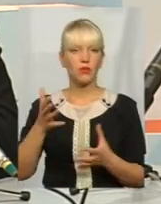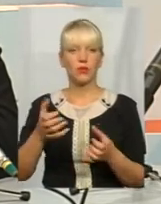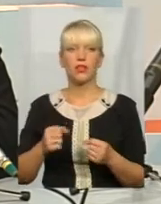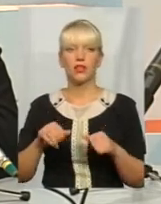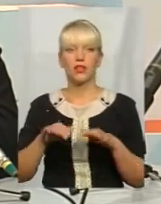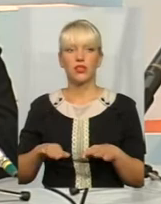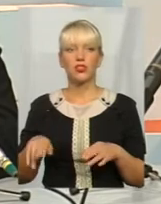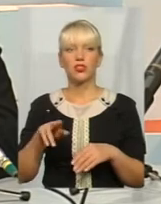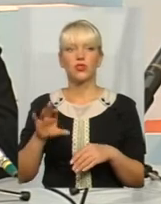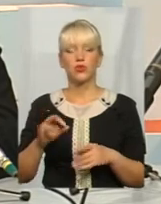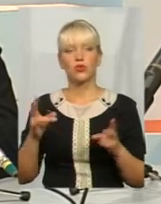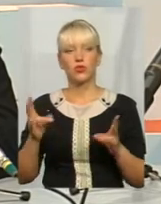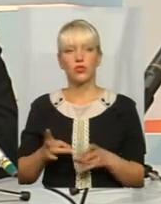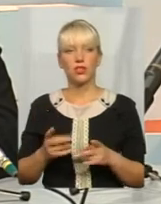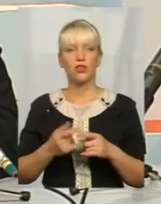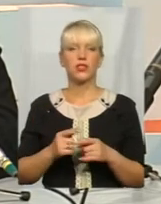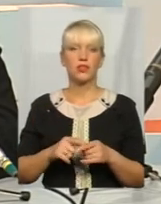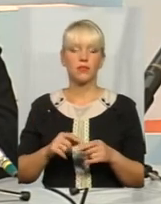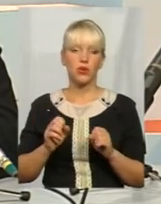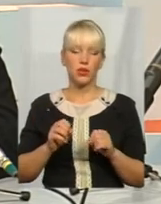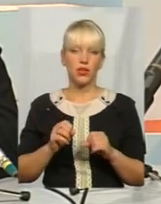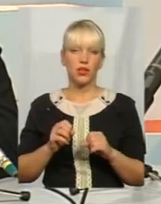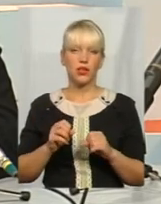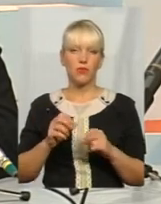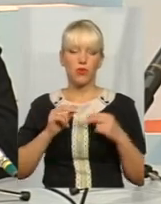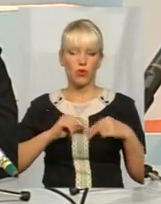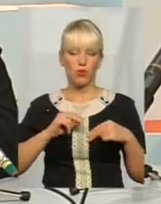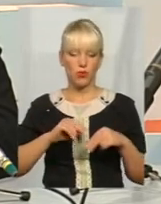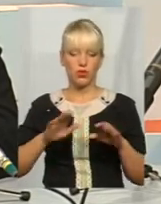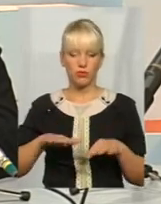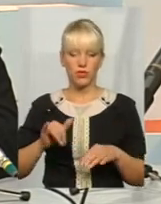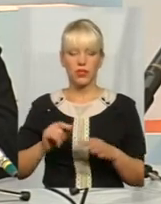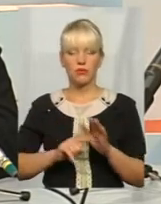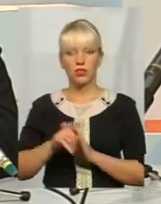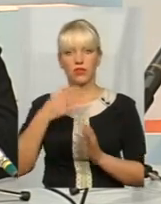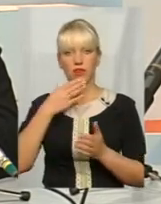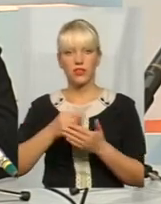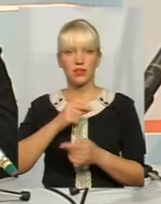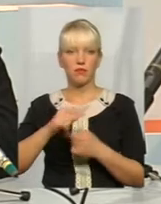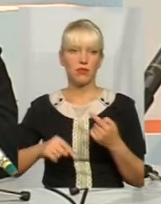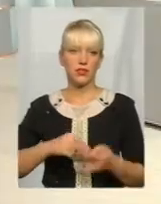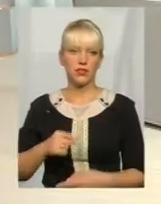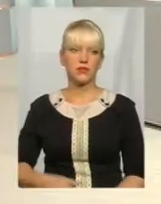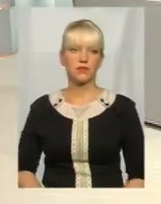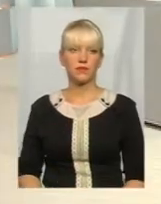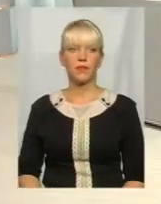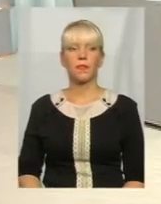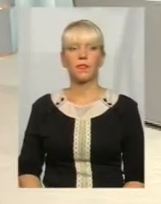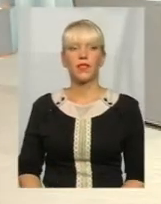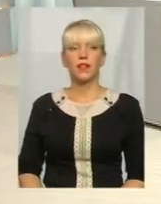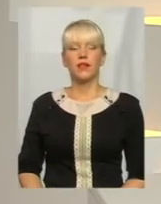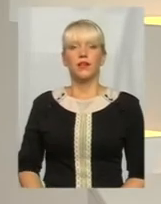рішення щодо досільності покинути робочі місця і започаткувати власний бізнес самостійно. Тобто